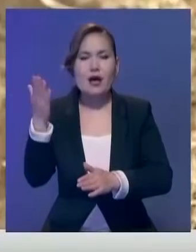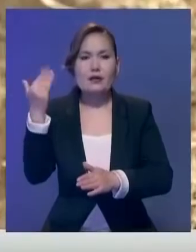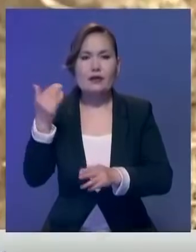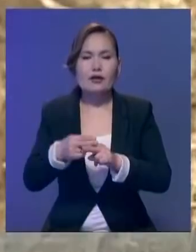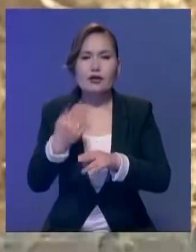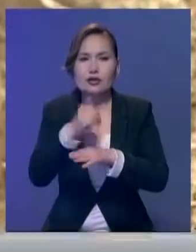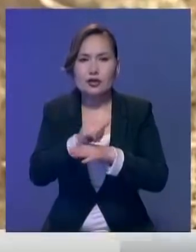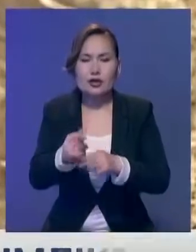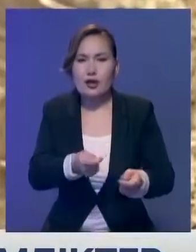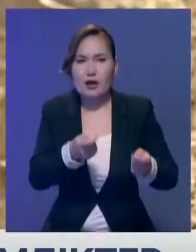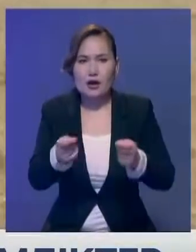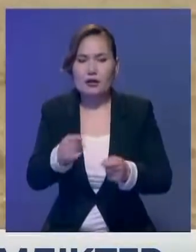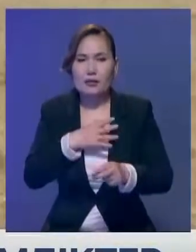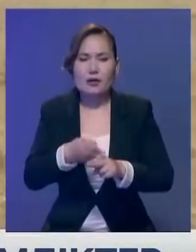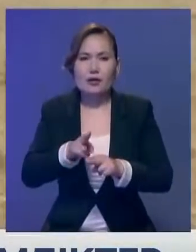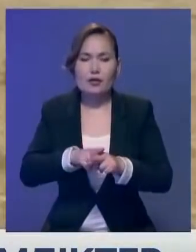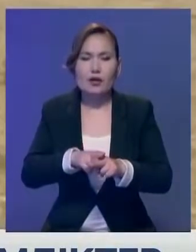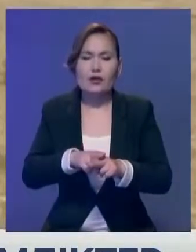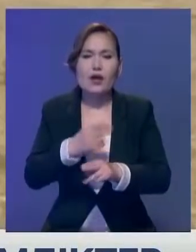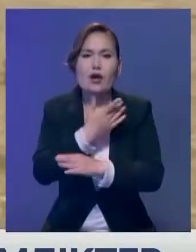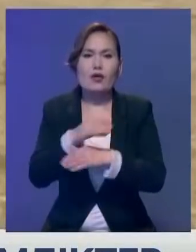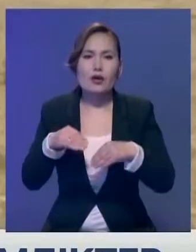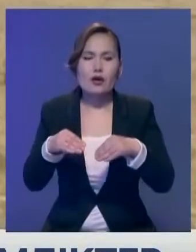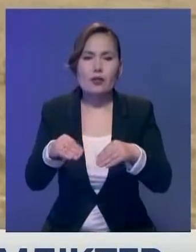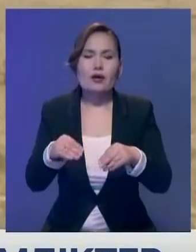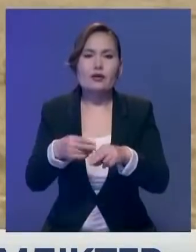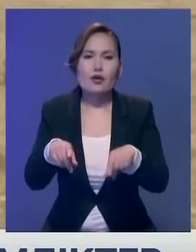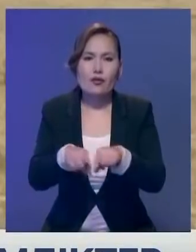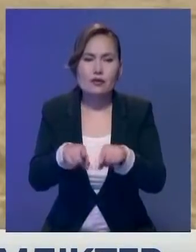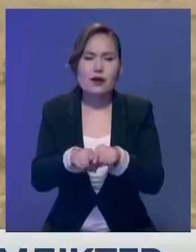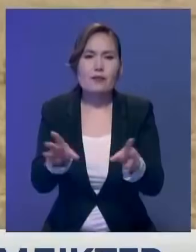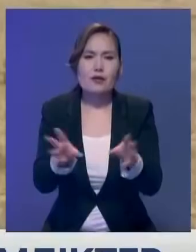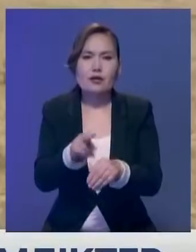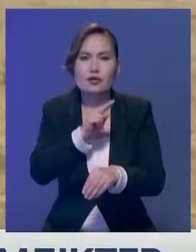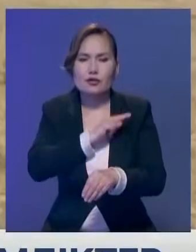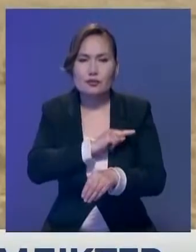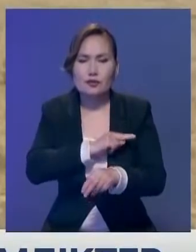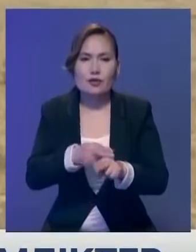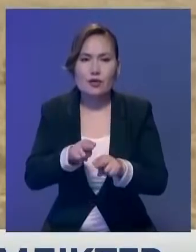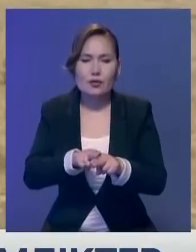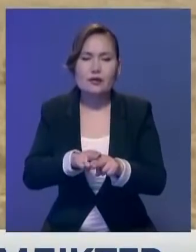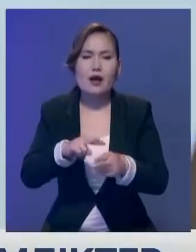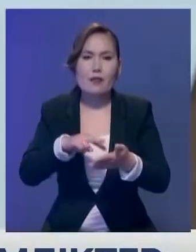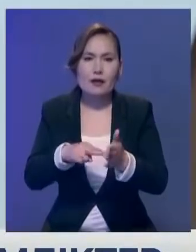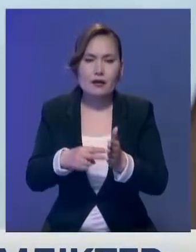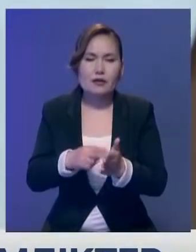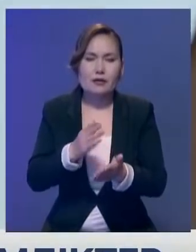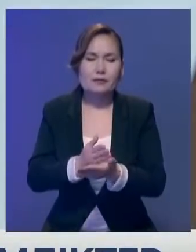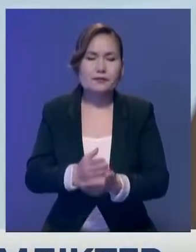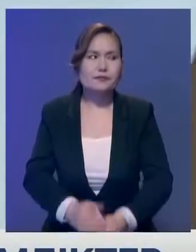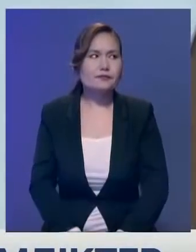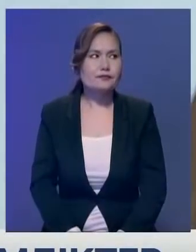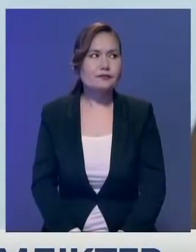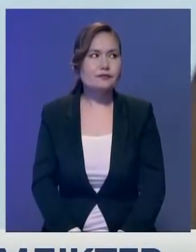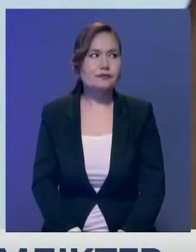Аликан Бұхиған Атындағы Орман Шырабашылығы институтмен бірге жасалымы жатқан ортақ проектіміз. Бұл